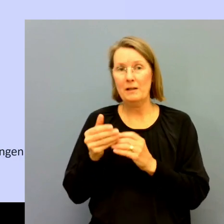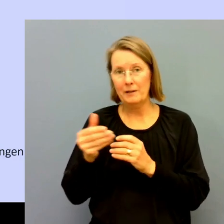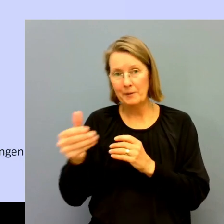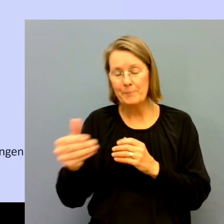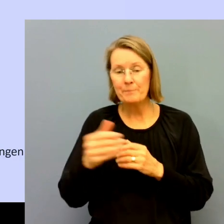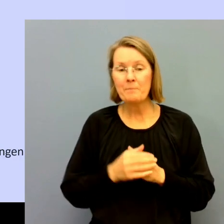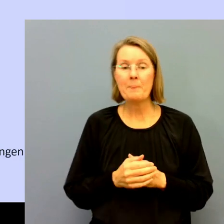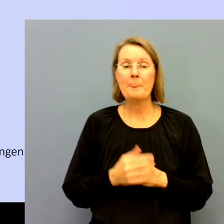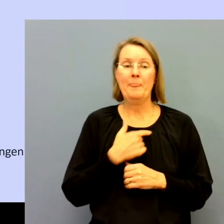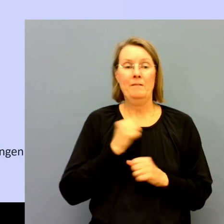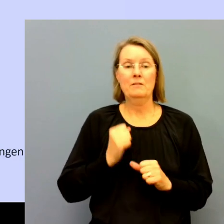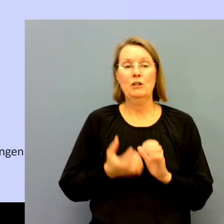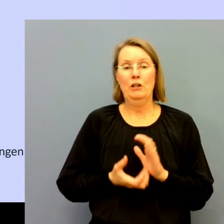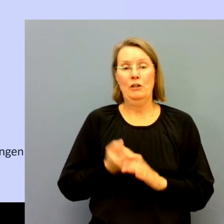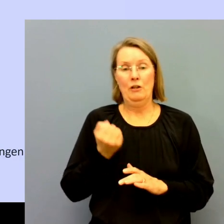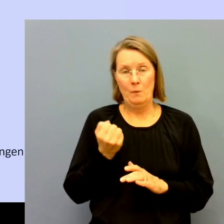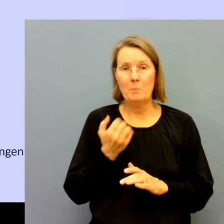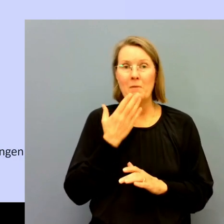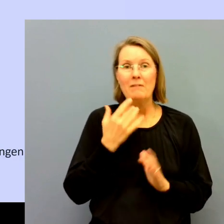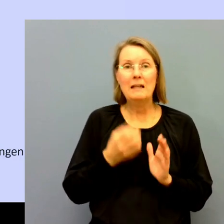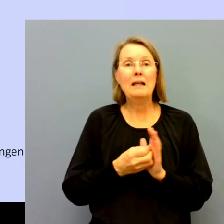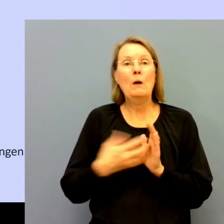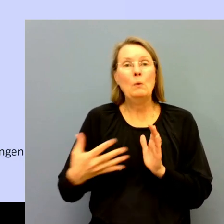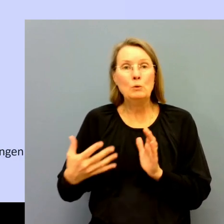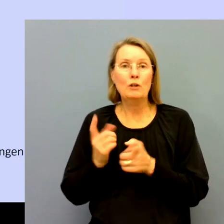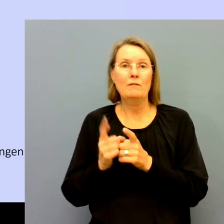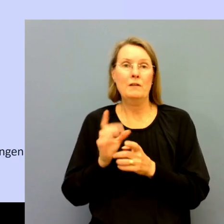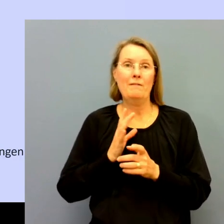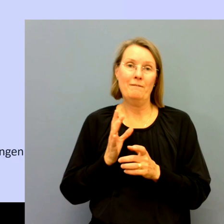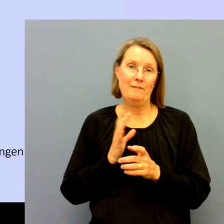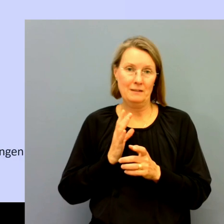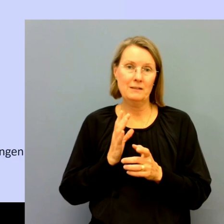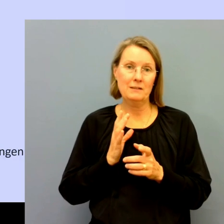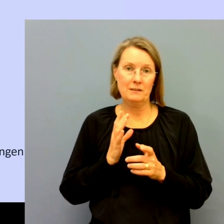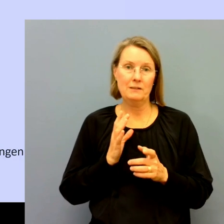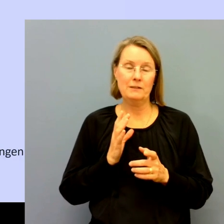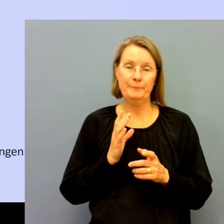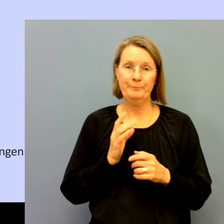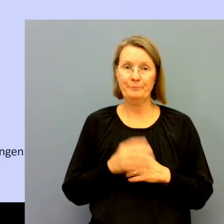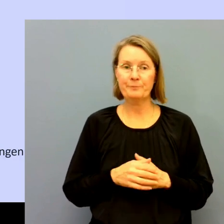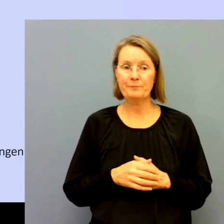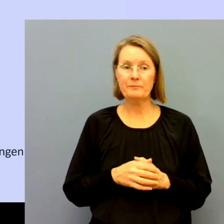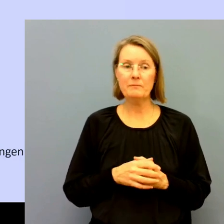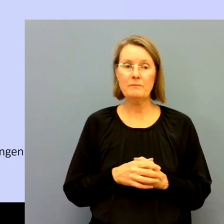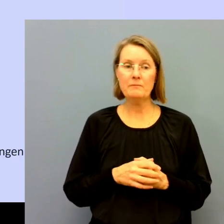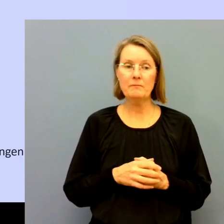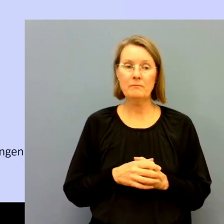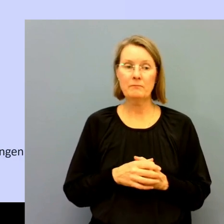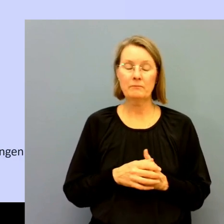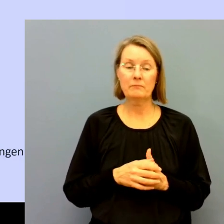Och vi kommer komma in mer på vilka orsaker som ligger bakom det här alldeles strax.